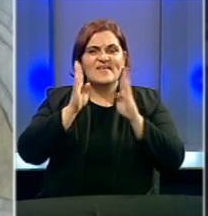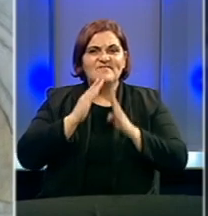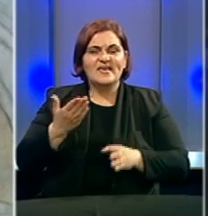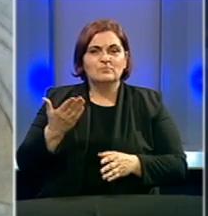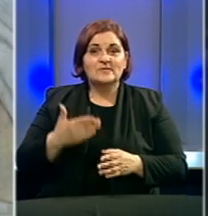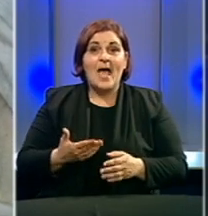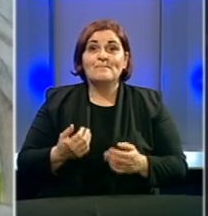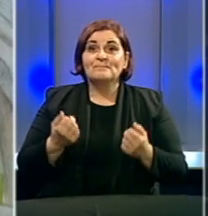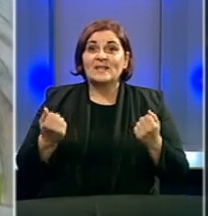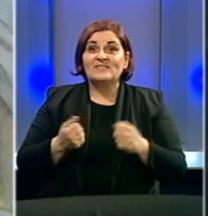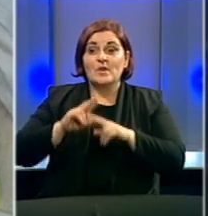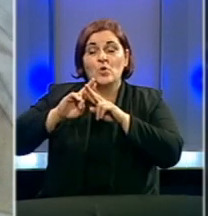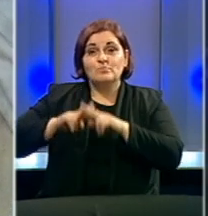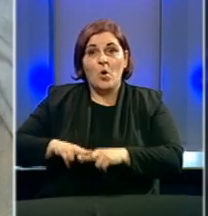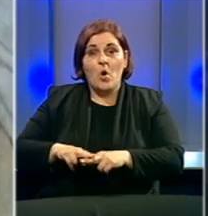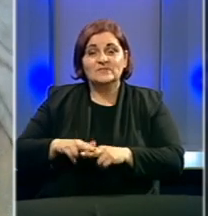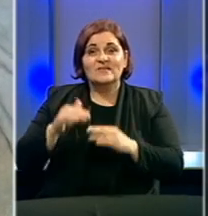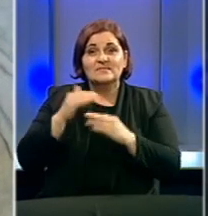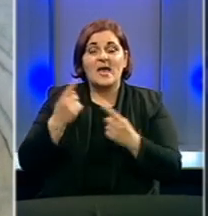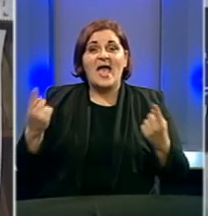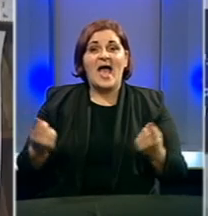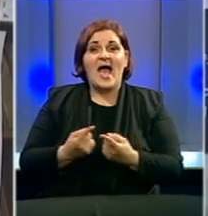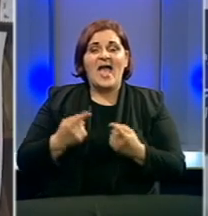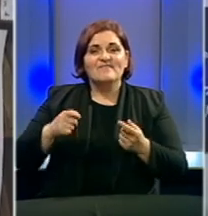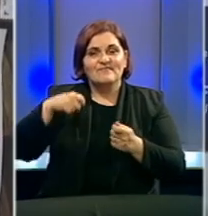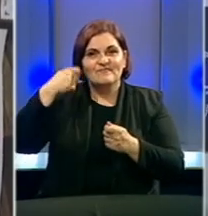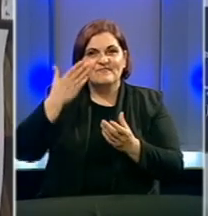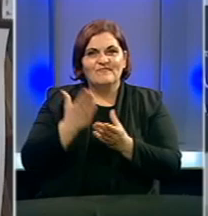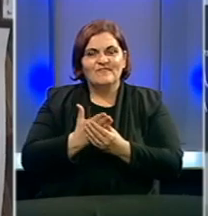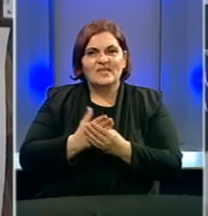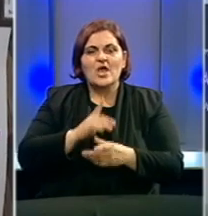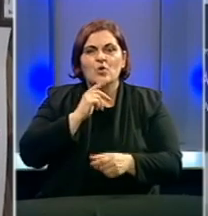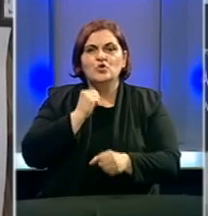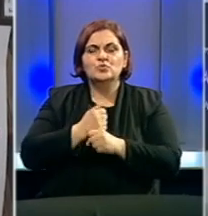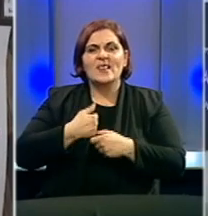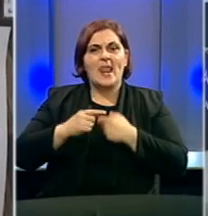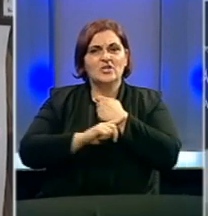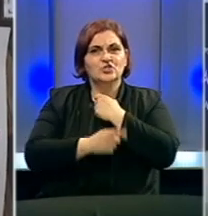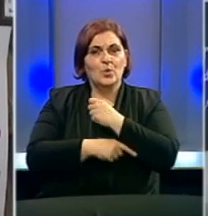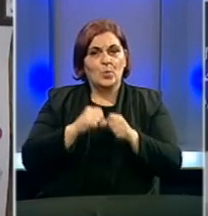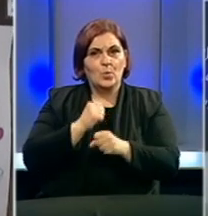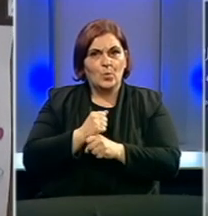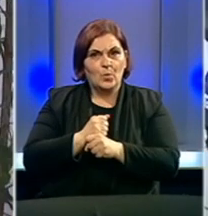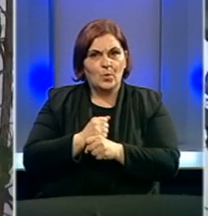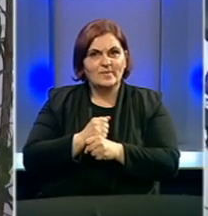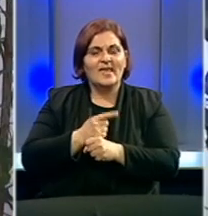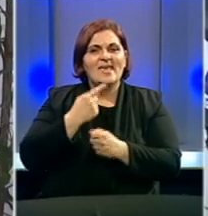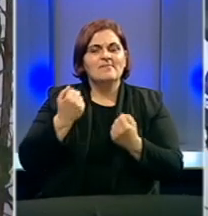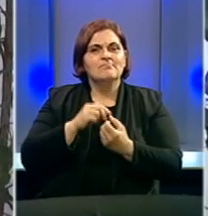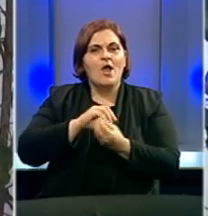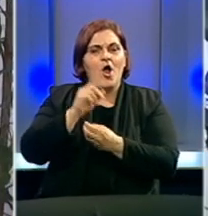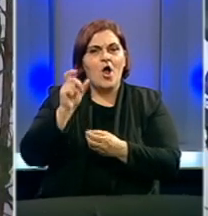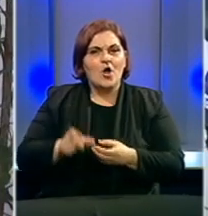Aktivnosti koje smo ostavili za jese je promocija dokumentarnog filma koju su radili naši učenici i aktivni roditelji.